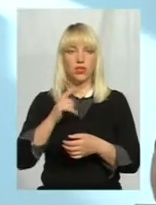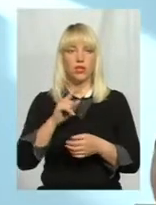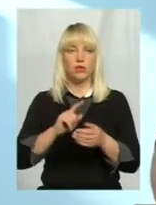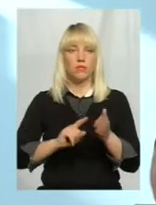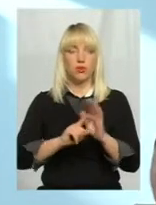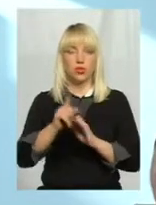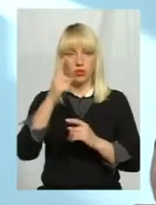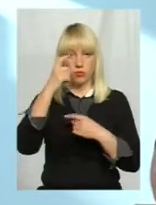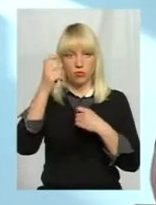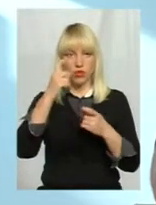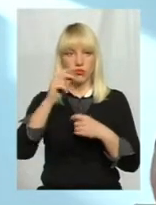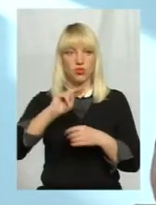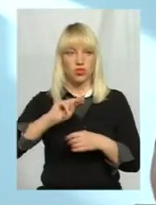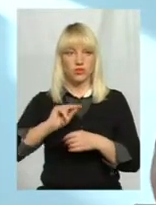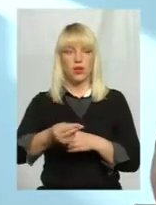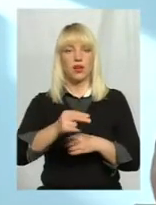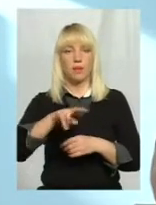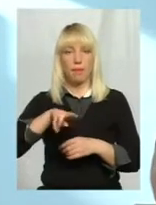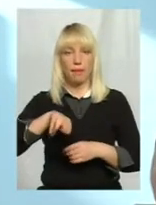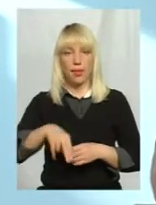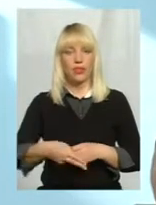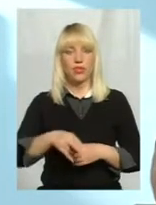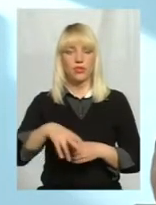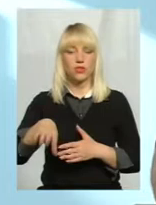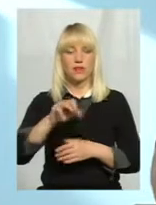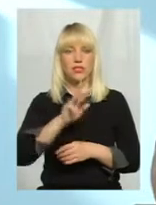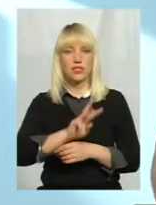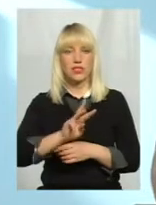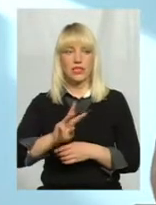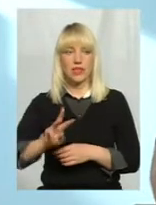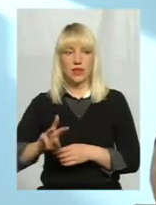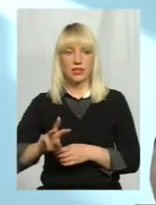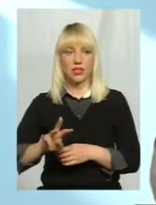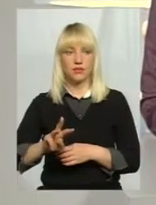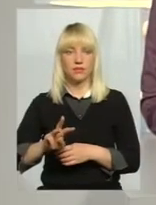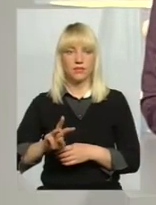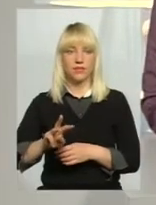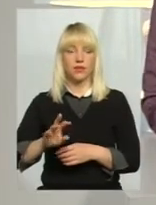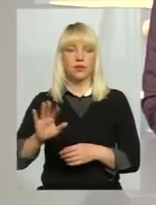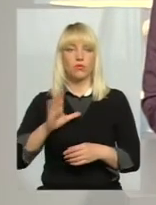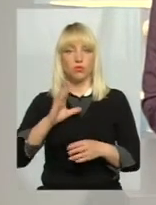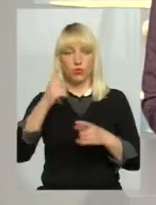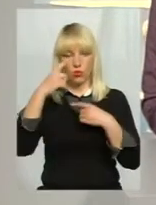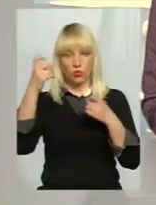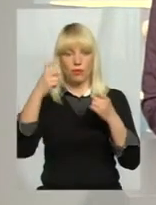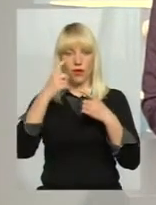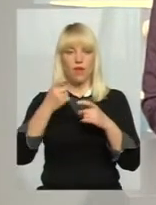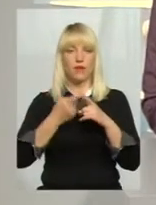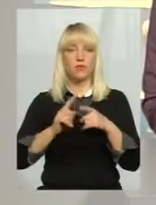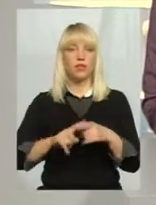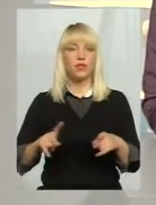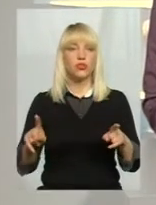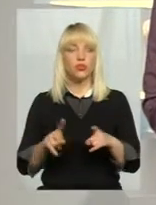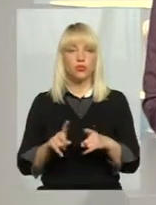попередження вже в четверг, в п'ятницю. Були на всіх сайтах виставлені об'яви про то, що